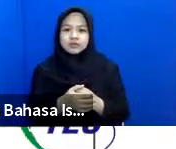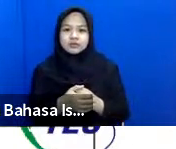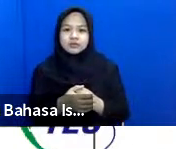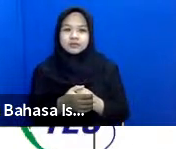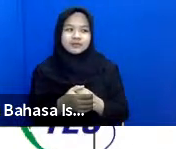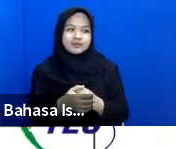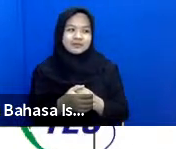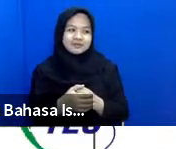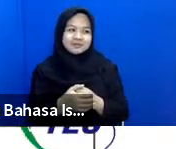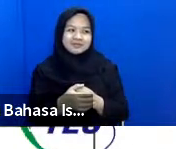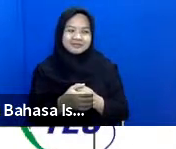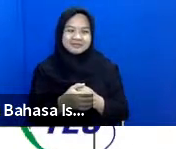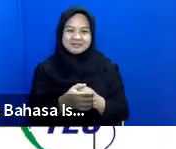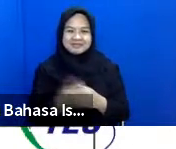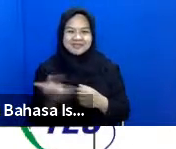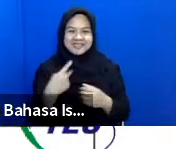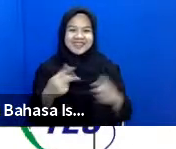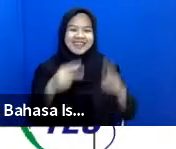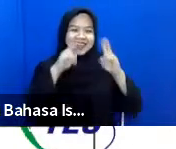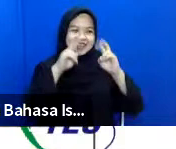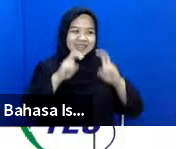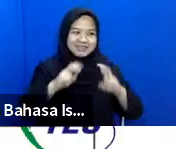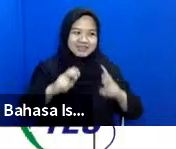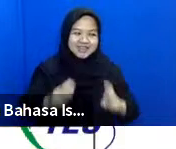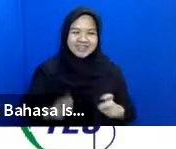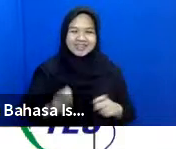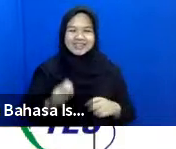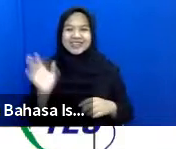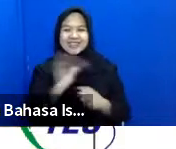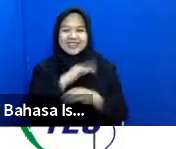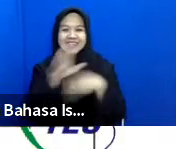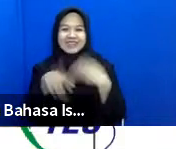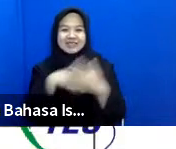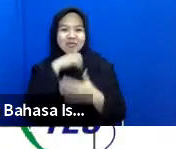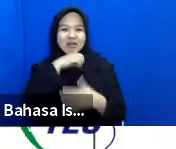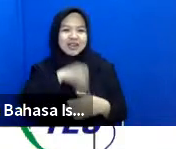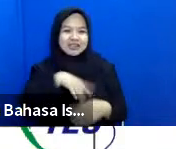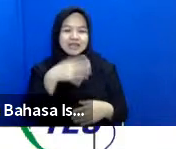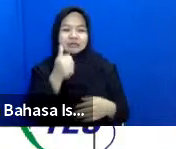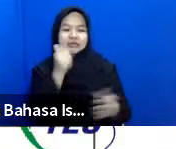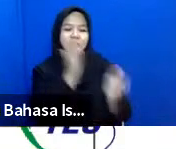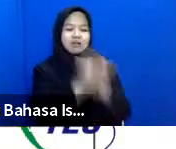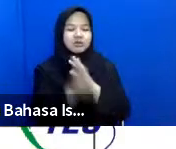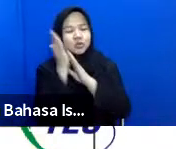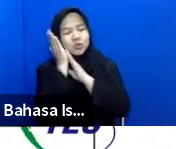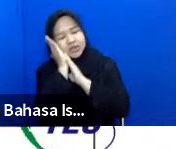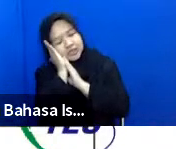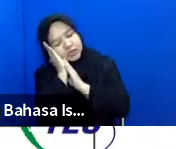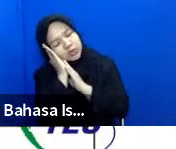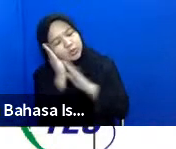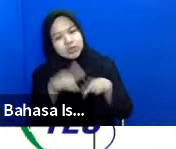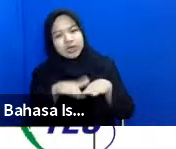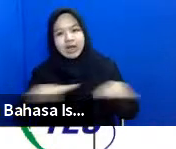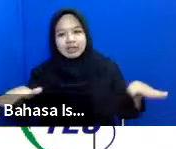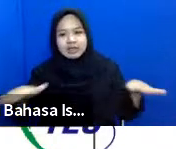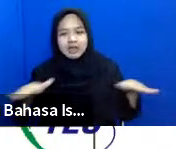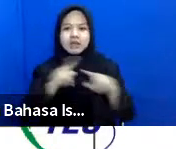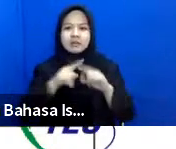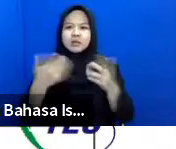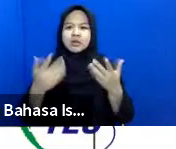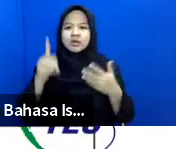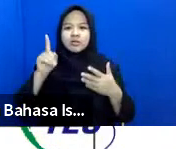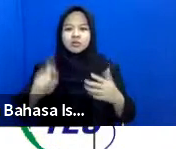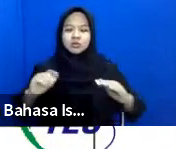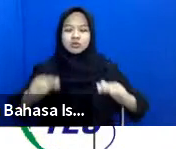kita mengidentifikasi bahwa tidak semua lansia bisa langsung tidur di lantai dengan matras tapi mungkin perlu